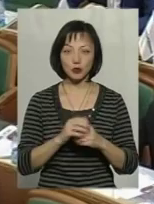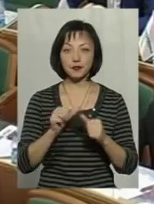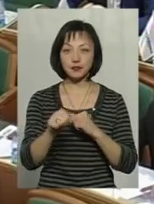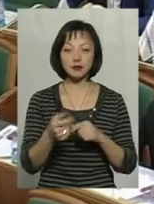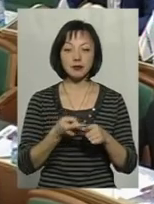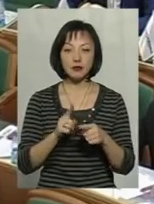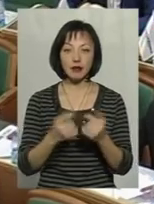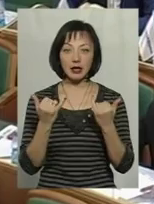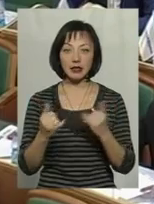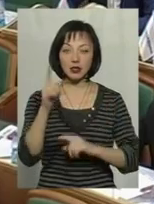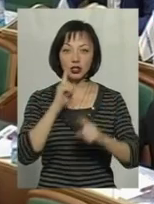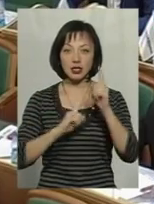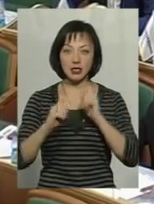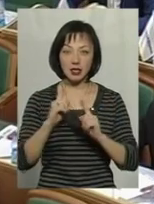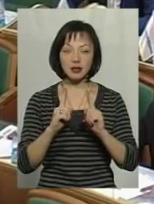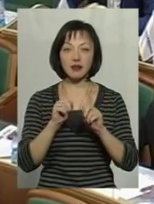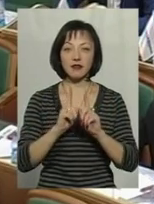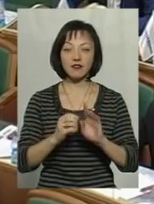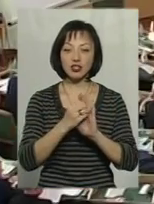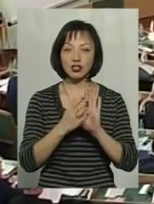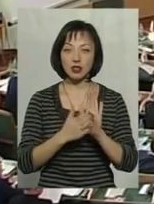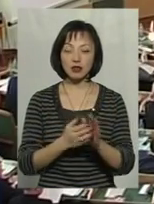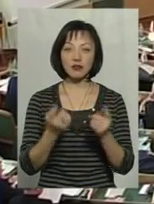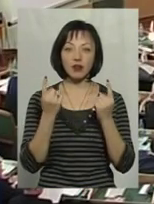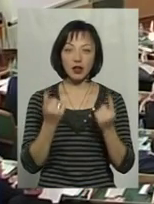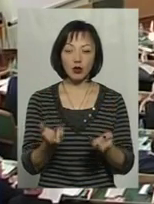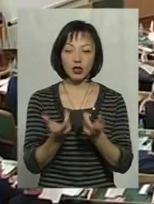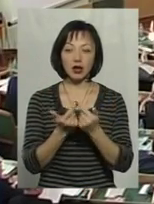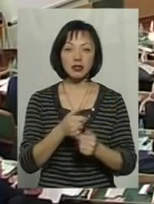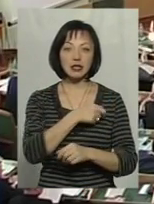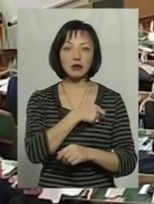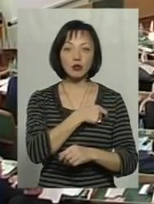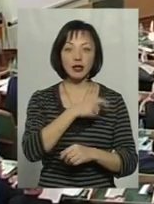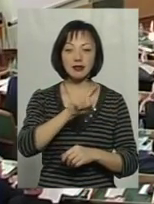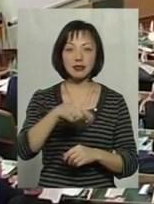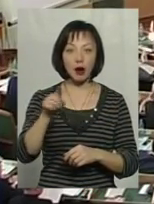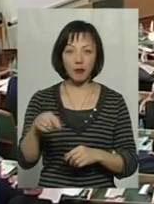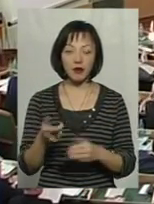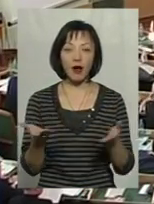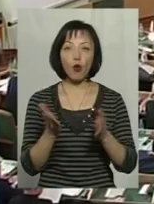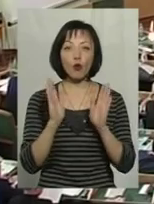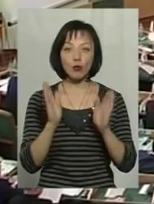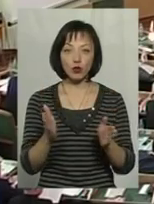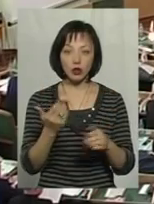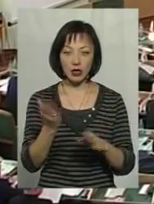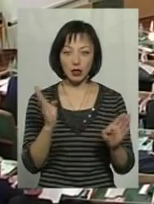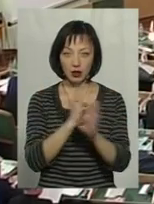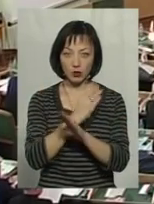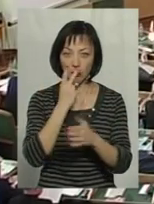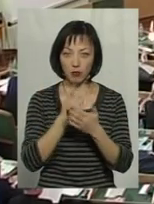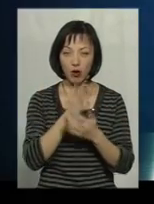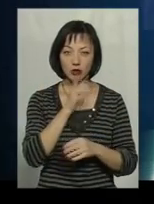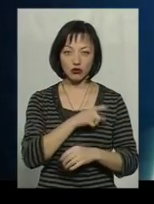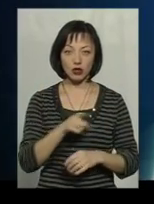цього, нинішня сесія відзначилася ще й чималою кількістю депутатських запитів. Якою буде їхня доля, покаже